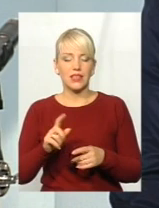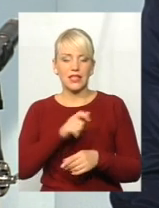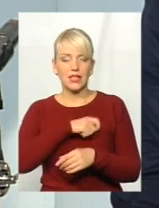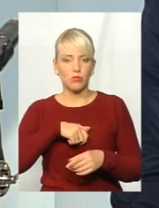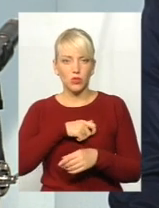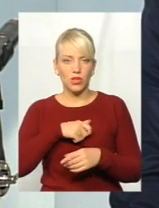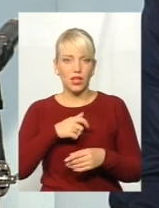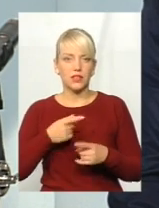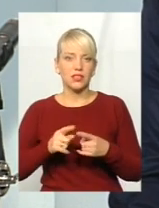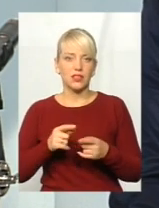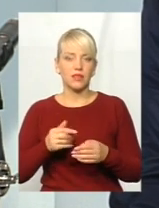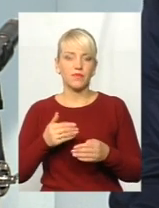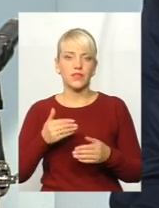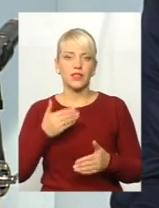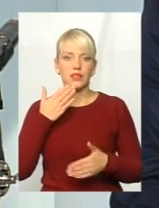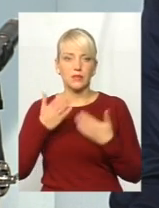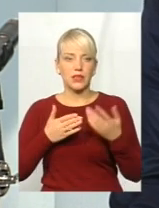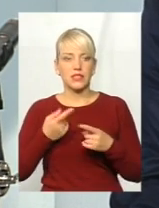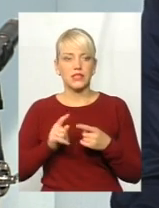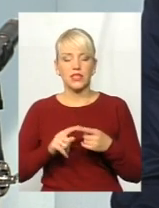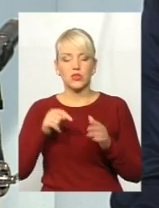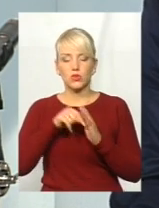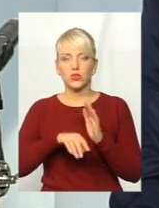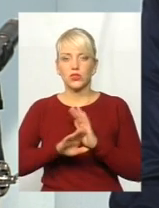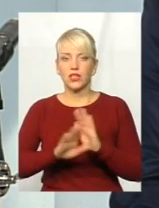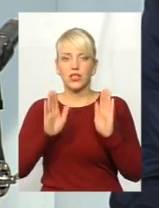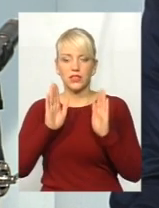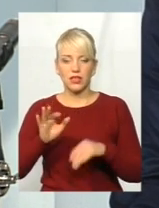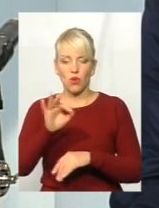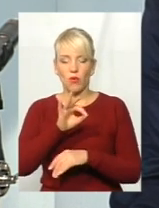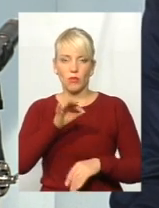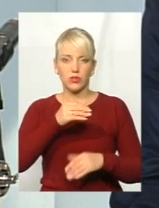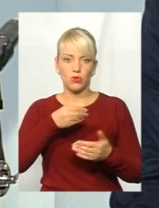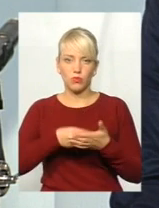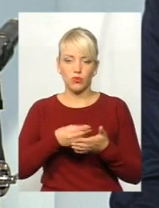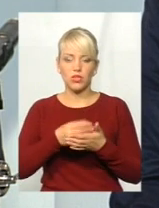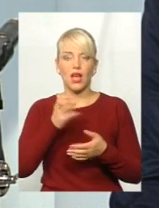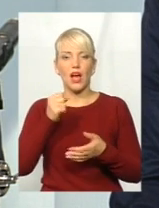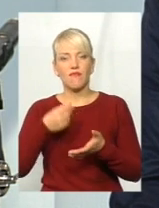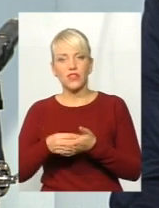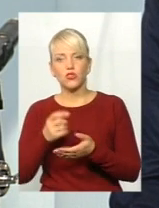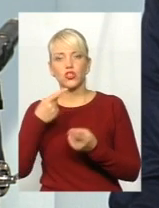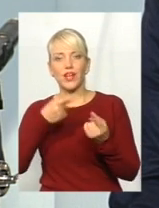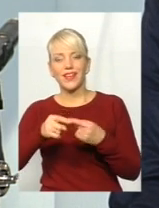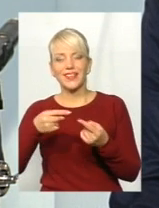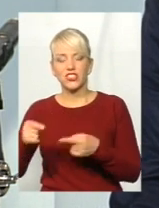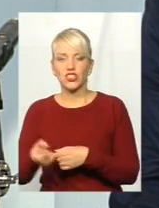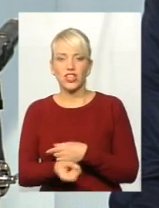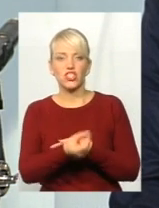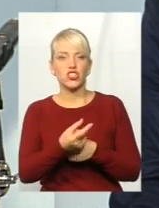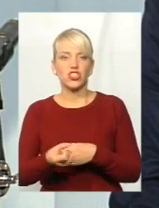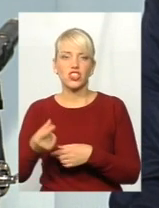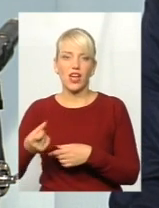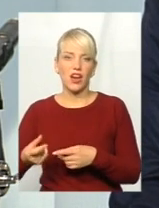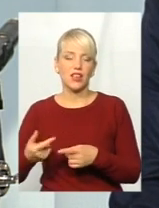стосуються фінансування не тільки з обласного бюджету, а з інших джерел. Ми ж суто всі свої проблеми